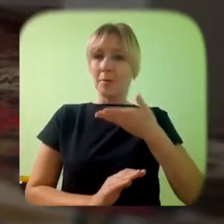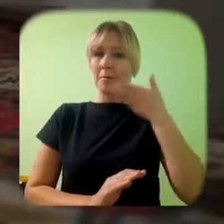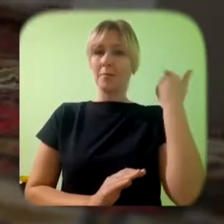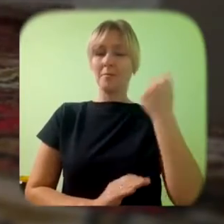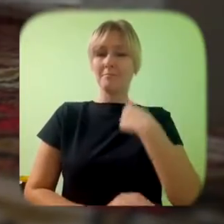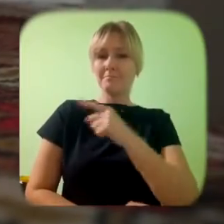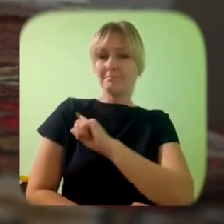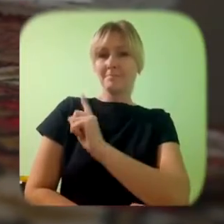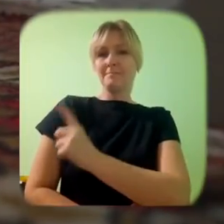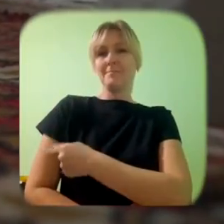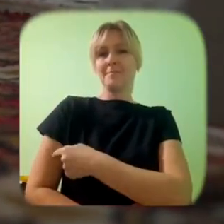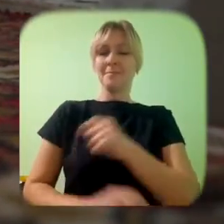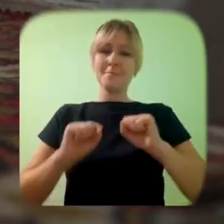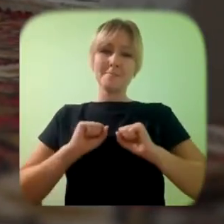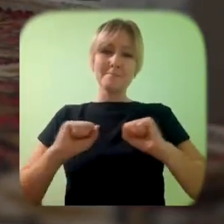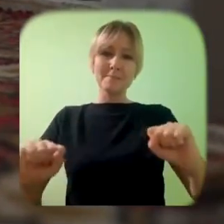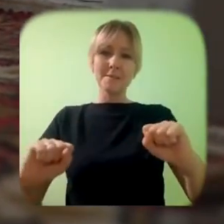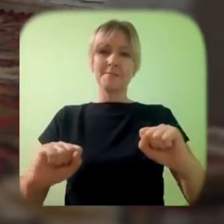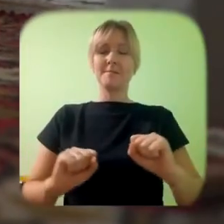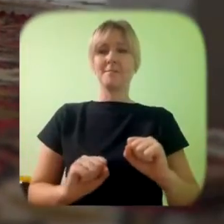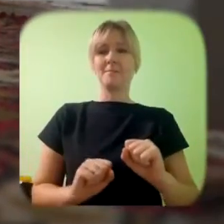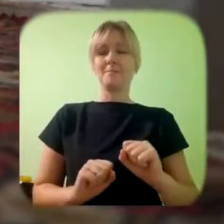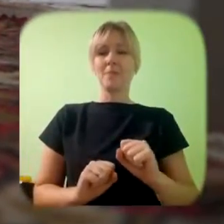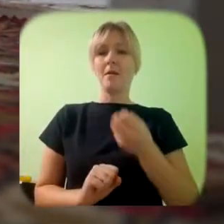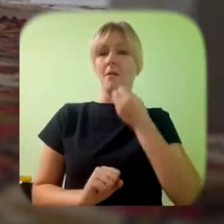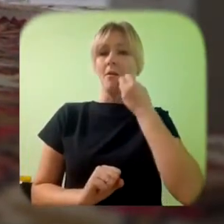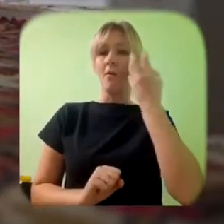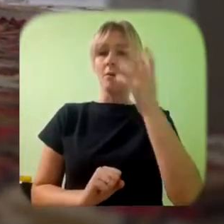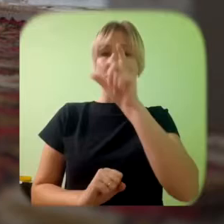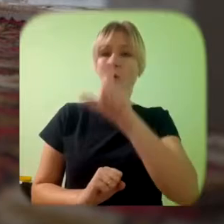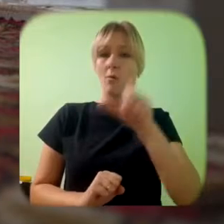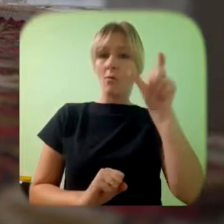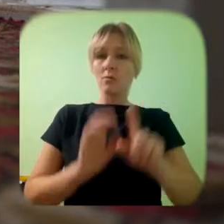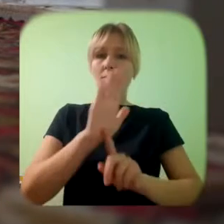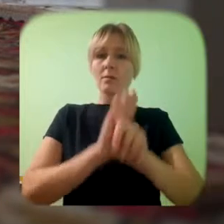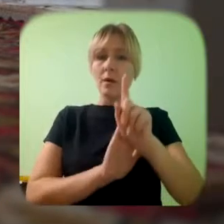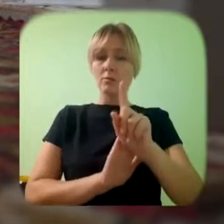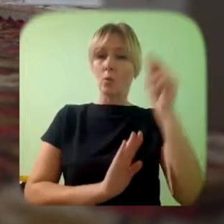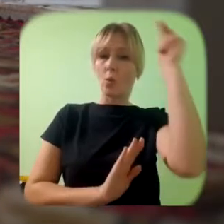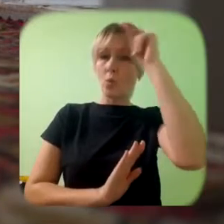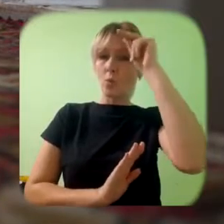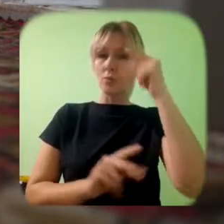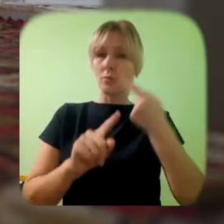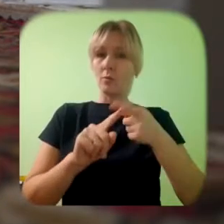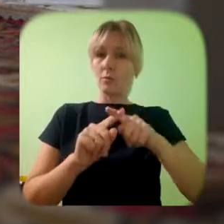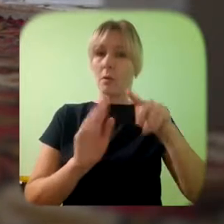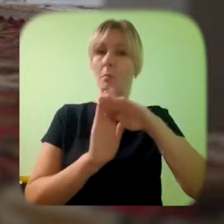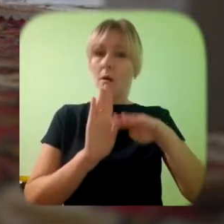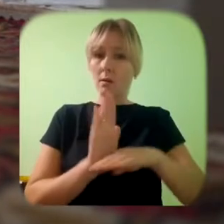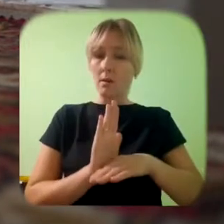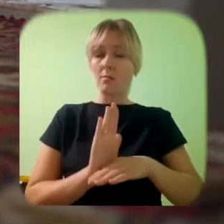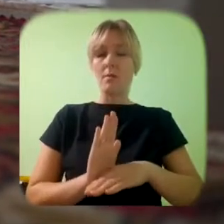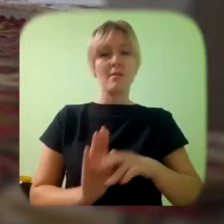pot să deschid o ușă mai simplu. Participând la cursurile acestea, și dumneavoastră o să deveniți mai puternici